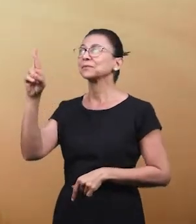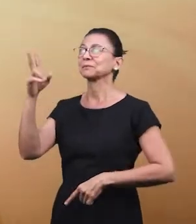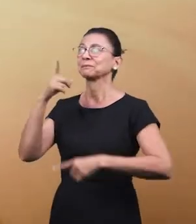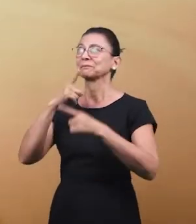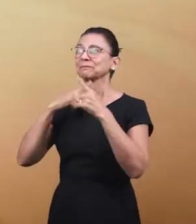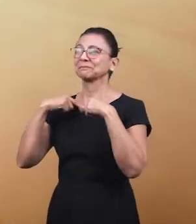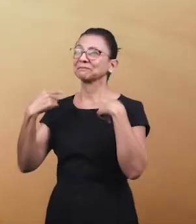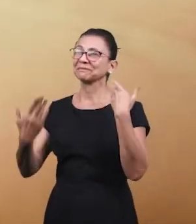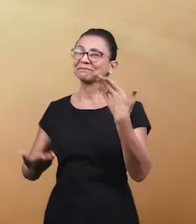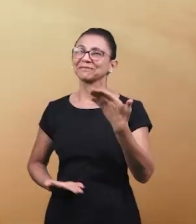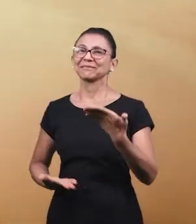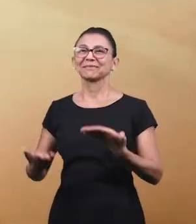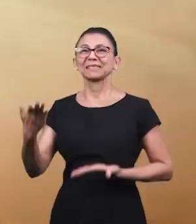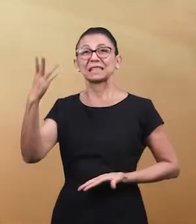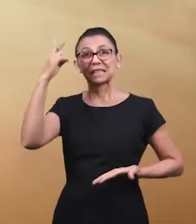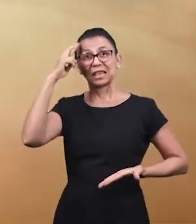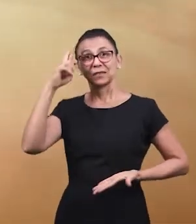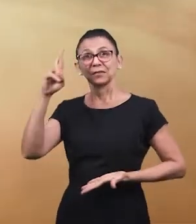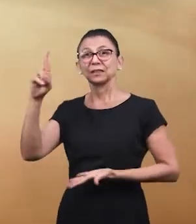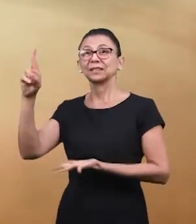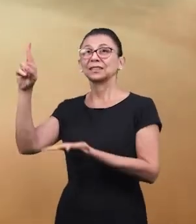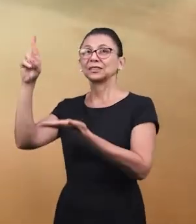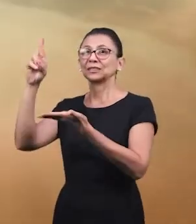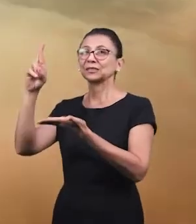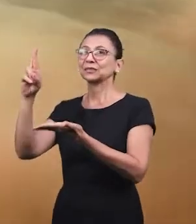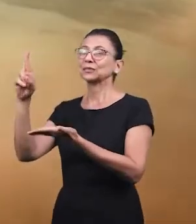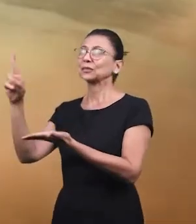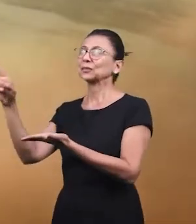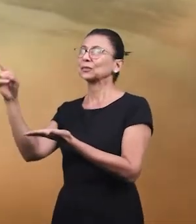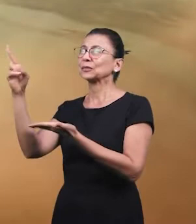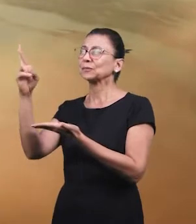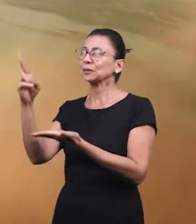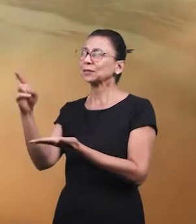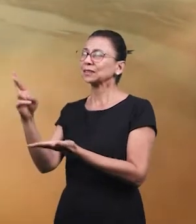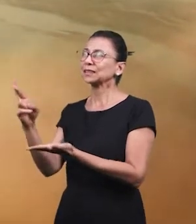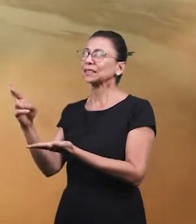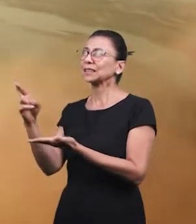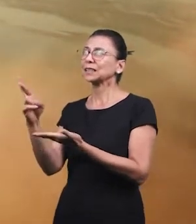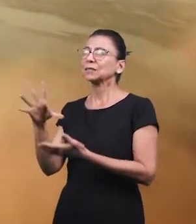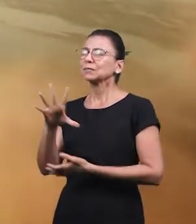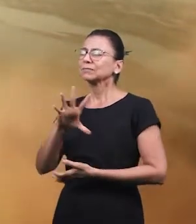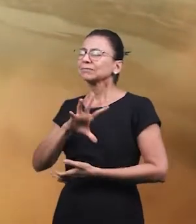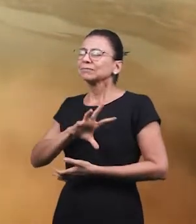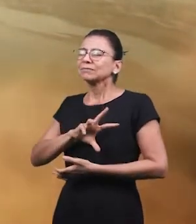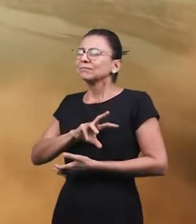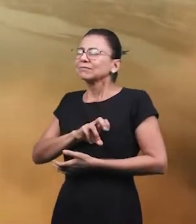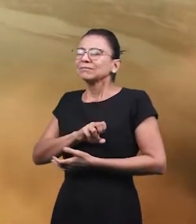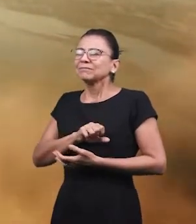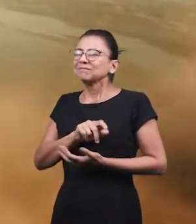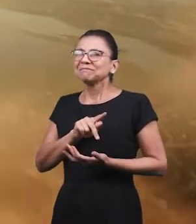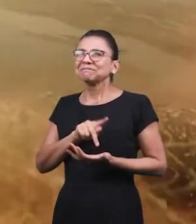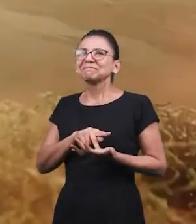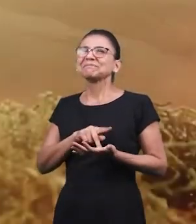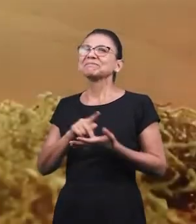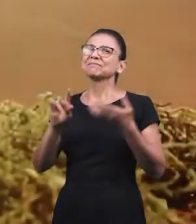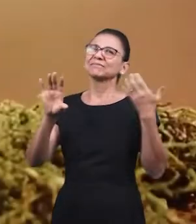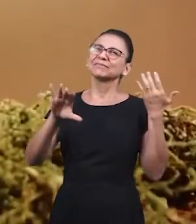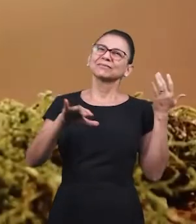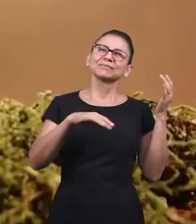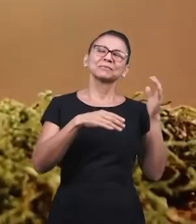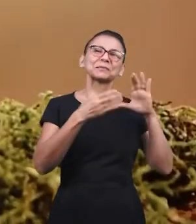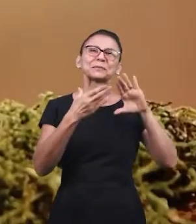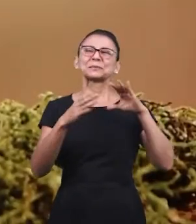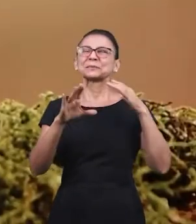служить Тебе, Боже, хочу служить Тебе со всей моей силой,